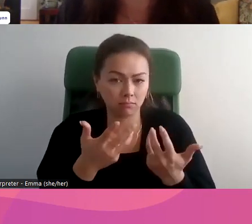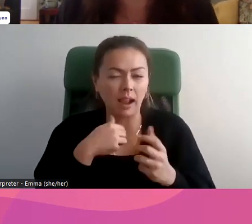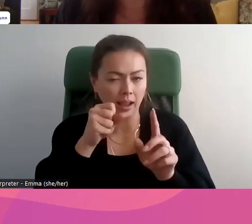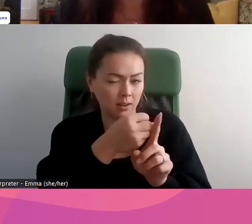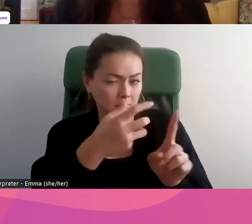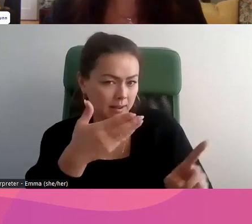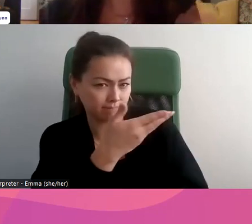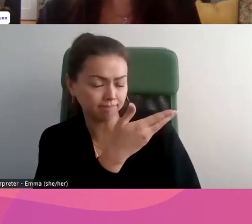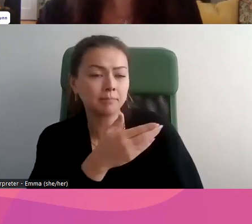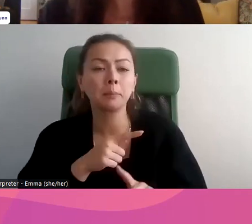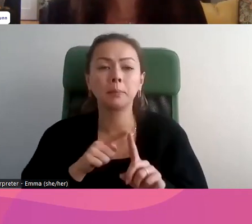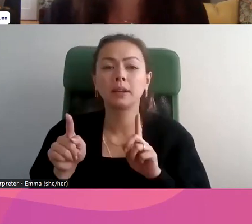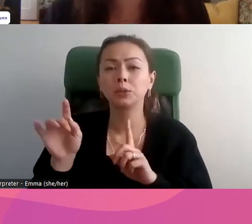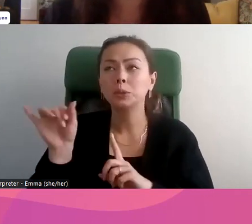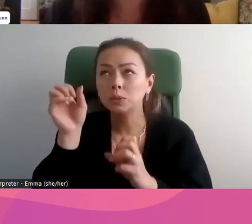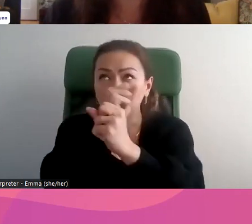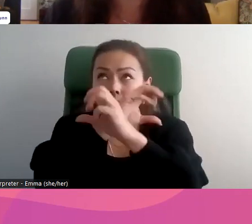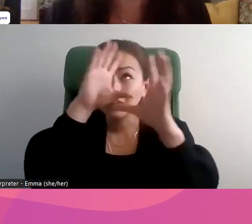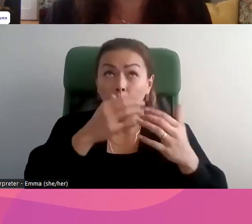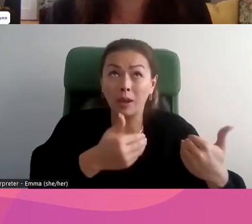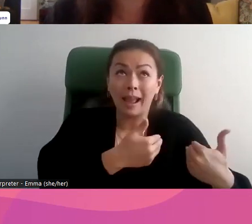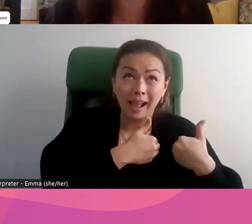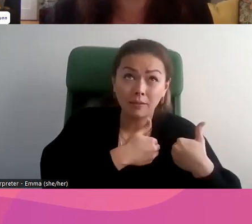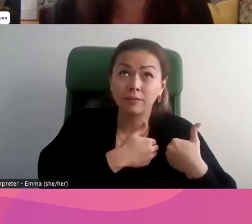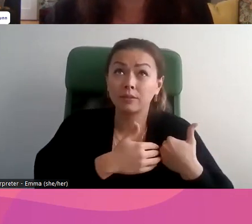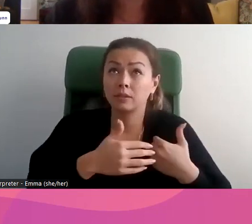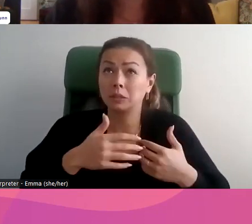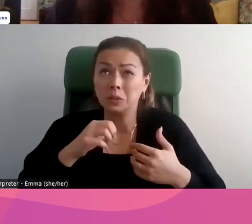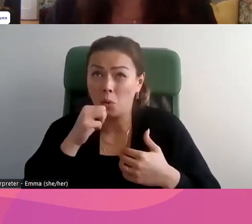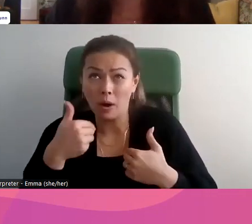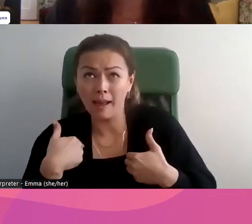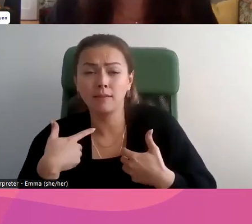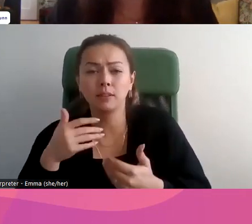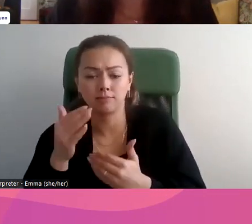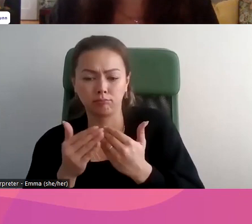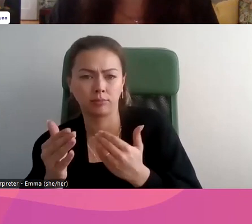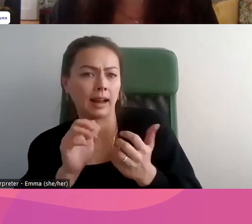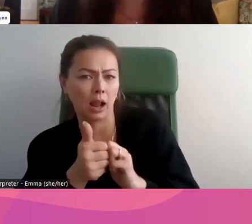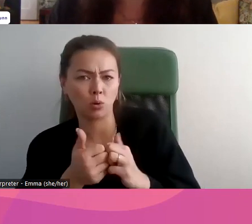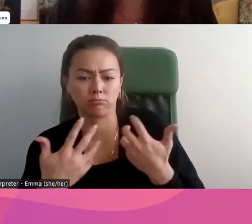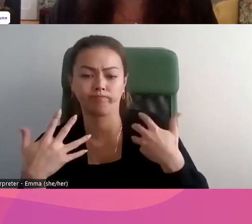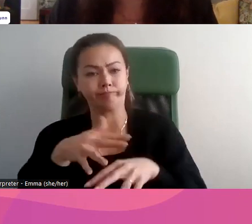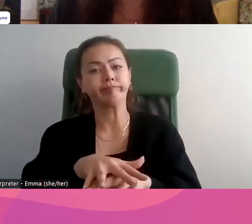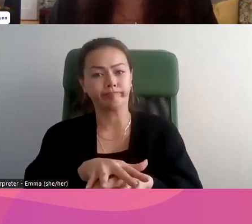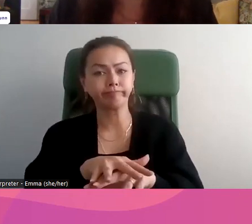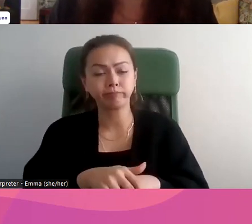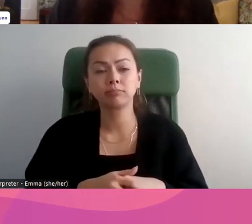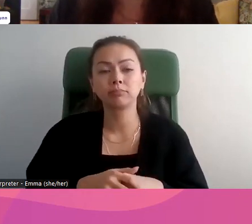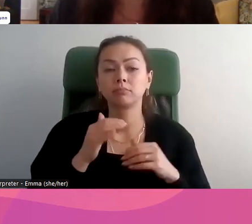Mais il faut aussi réfléchir aux points morts. Il peut y des écarts dans le droit. Prochaine diapo.